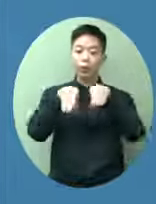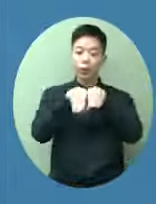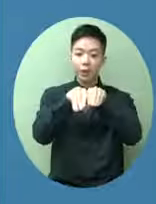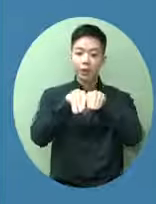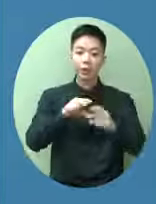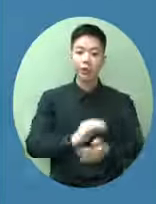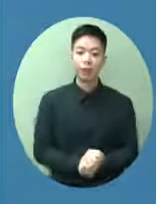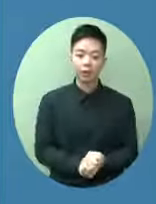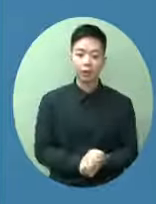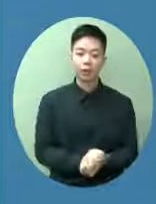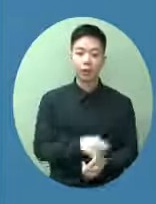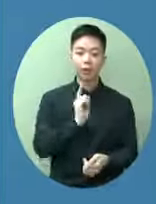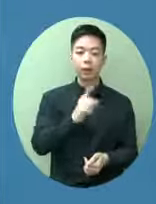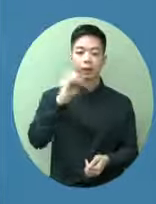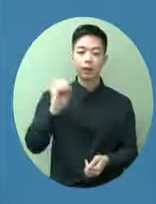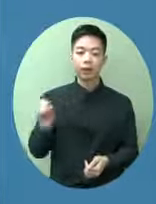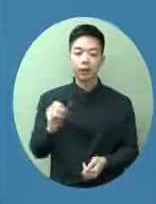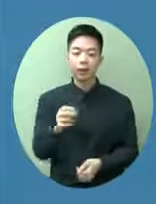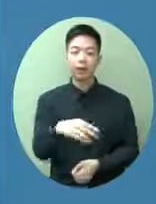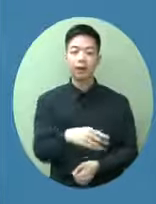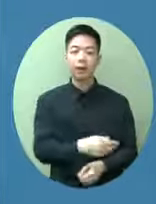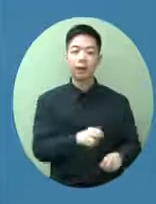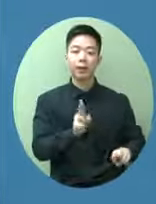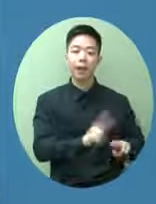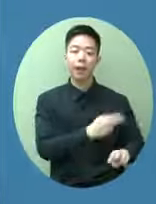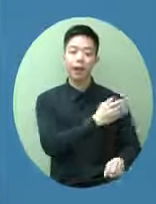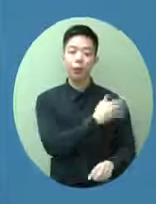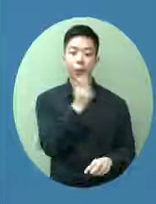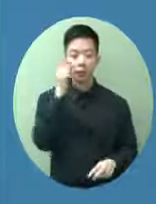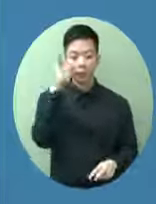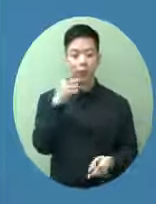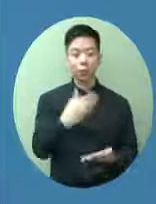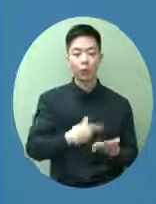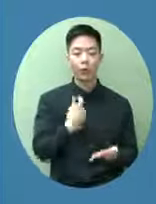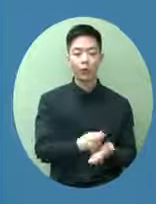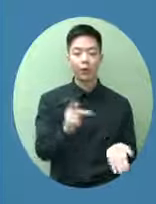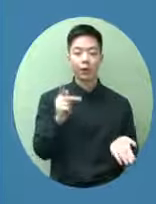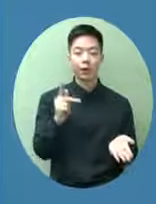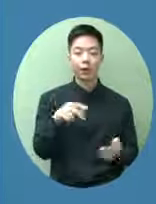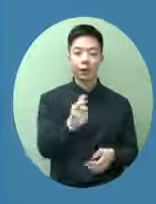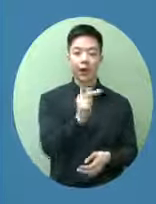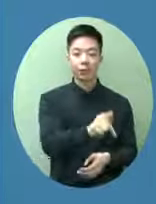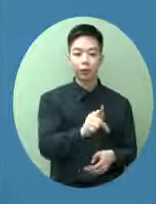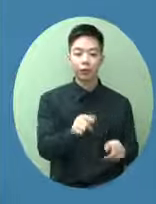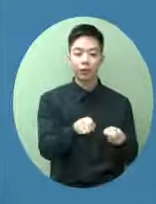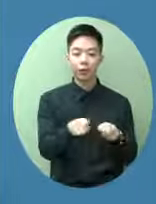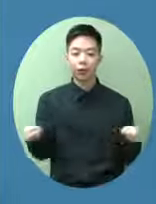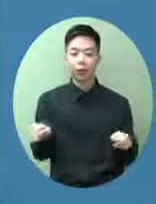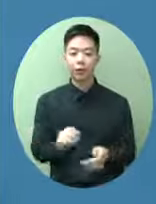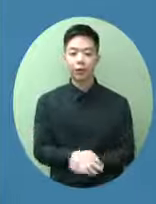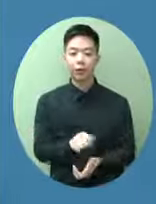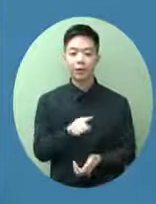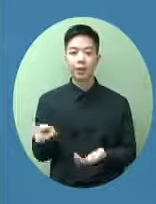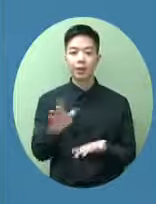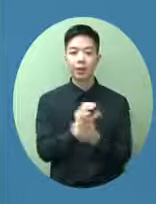的擔保特位貸款亦都延長即是延長到明年的